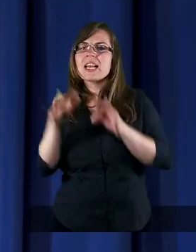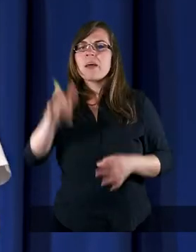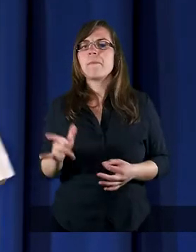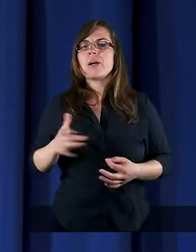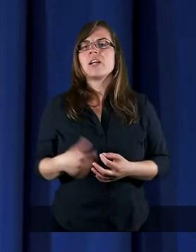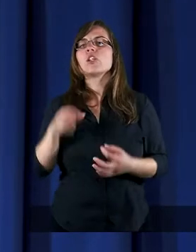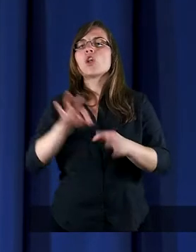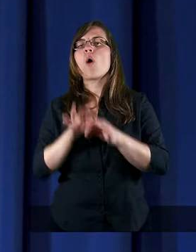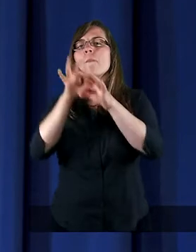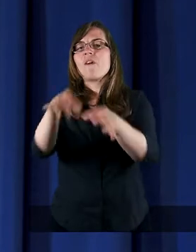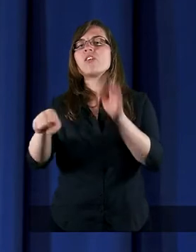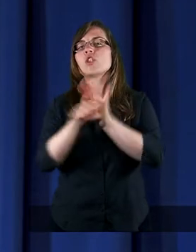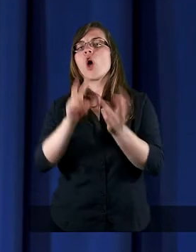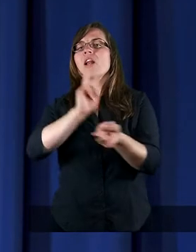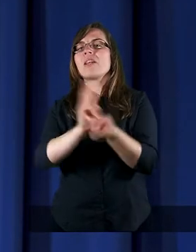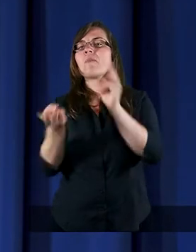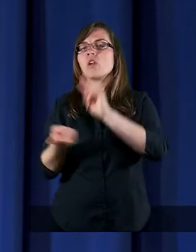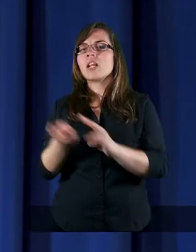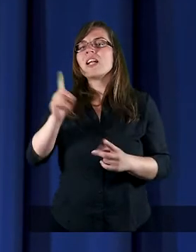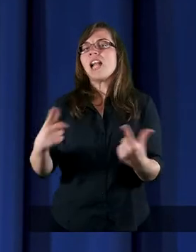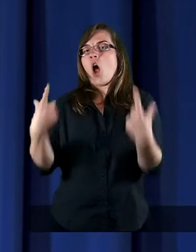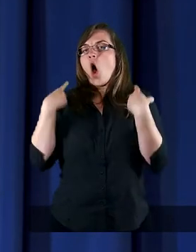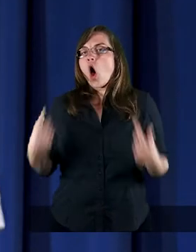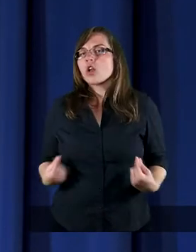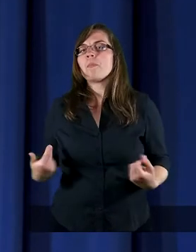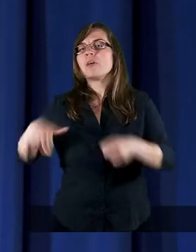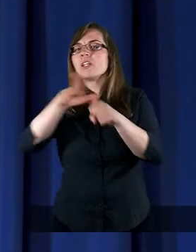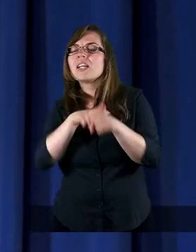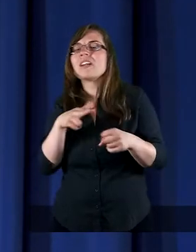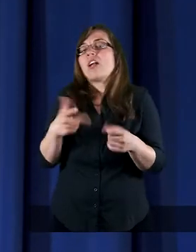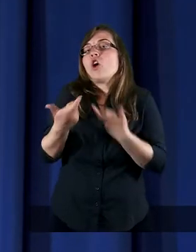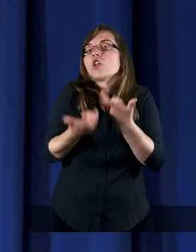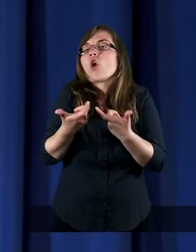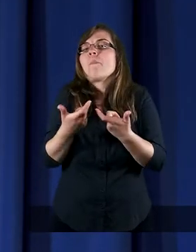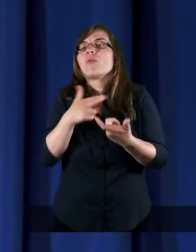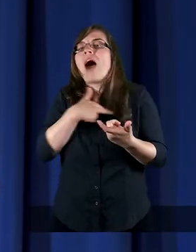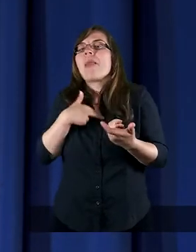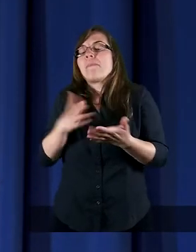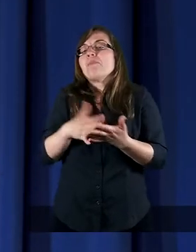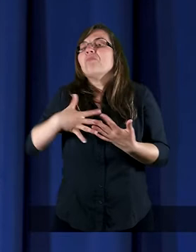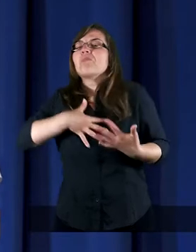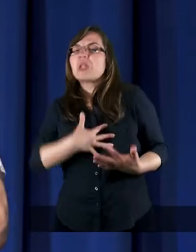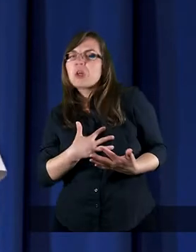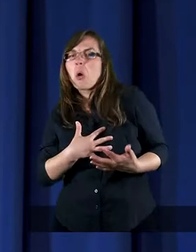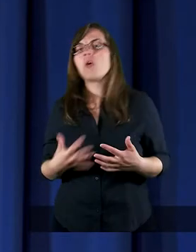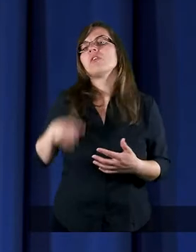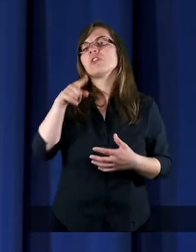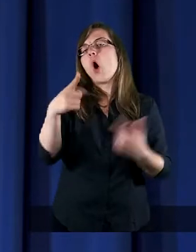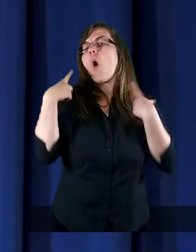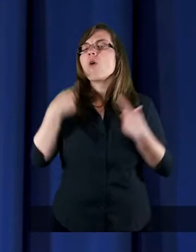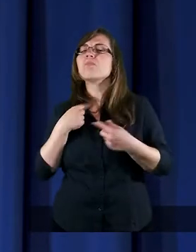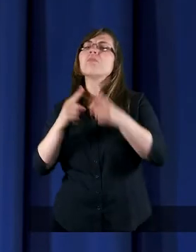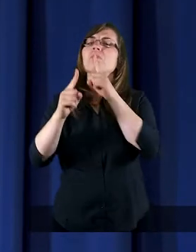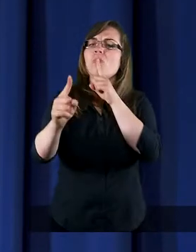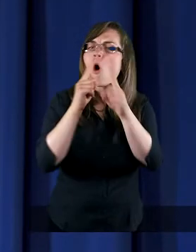doprowadzić do spotkania z osobą, która sprawiła nam przykrość. Gdyby z tą osobą